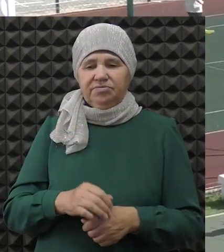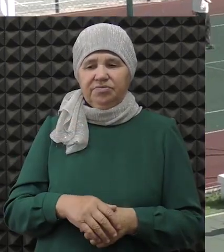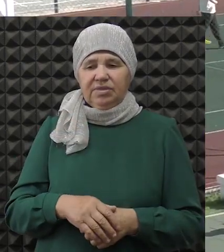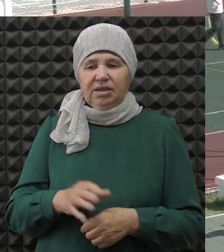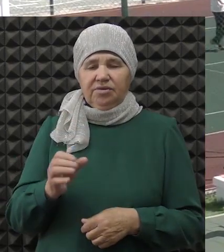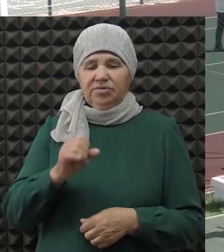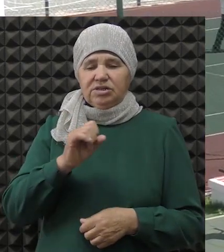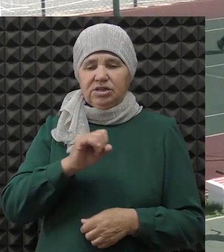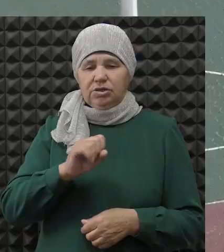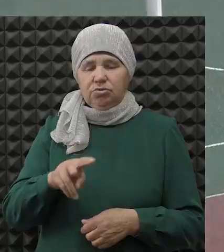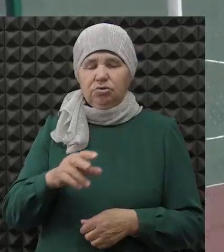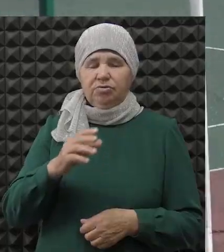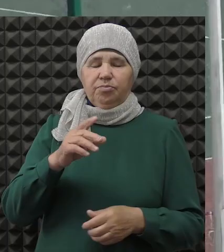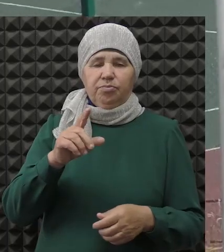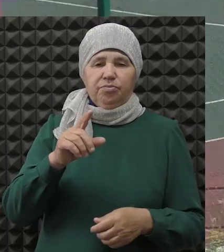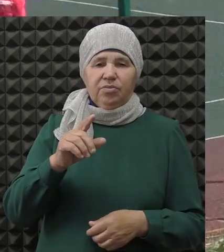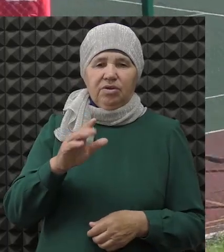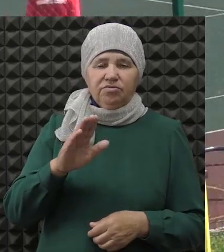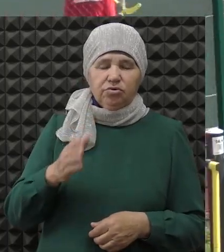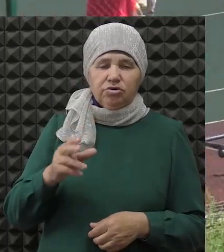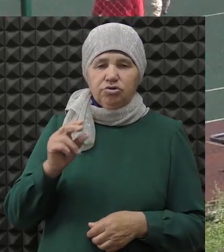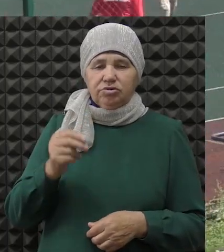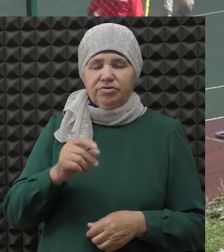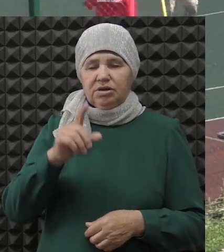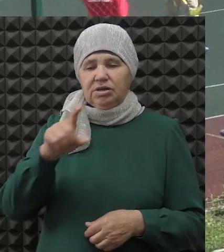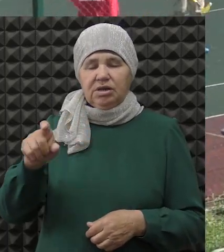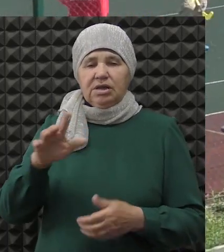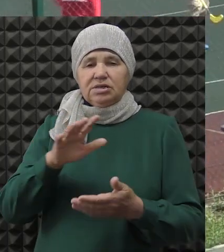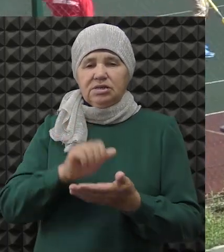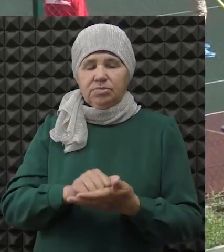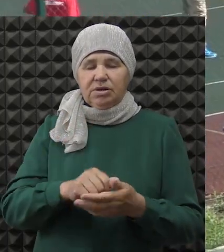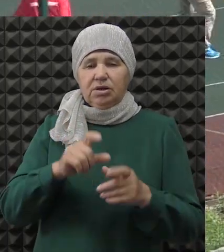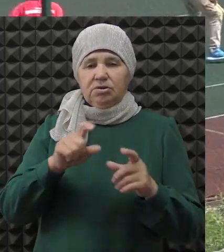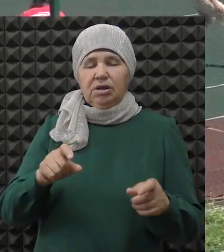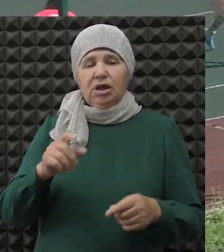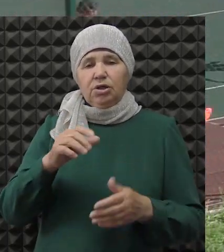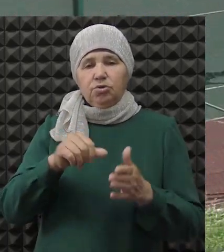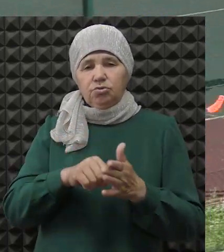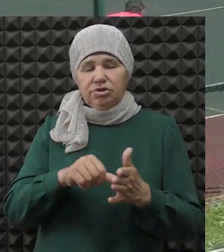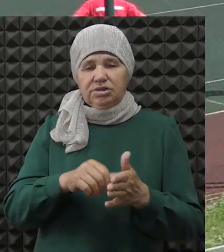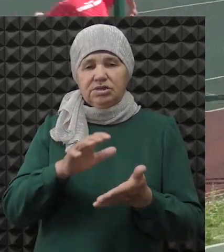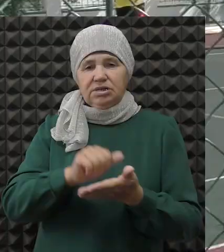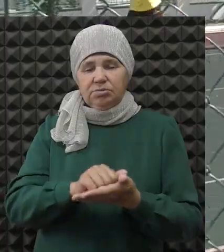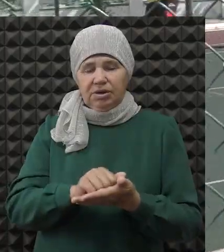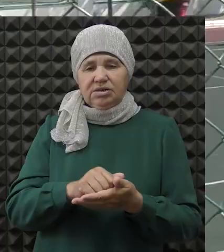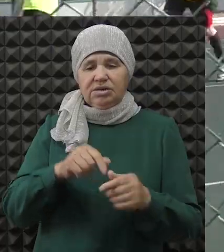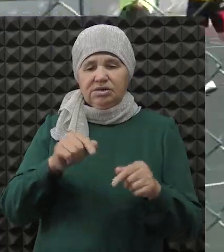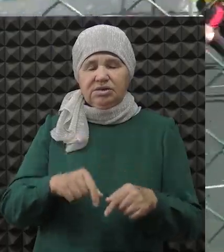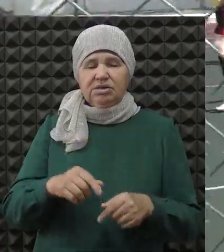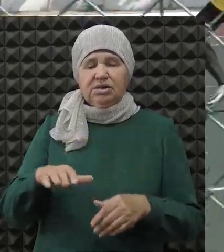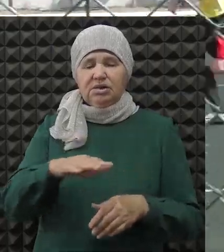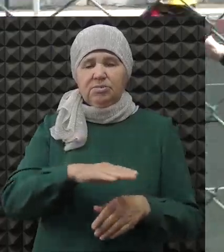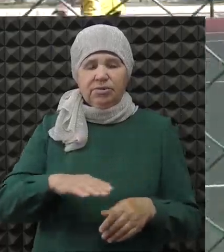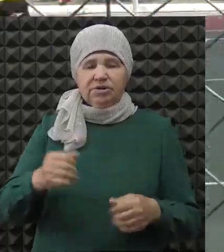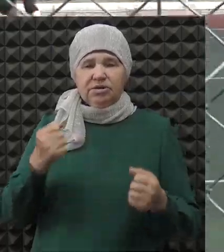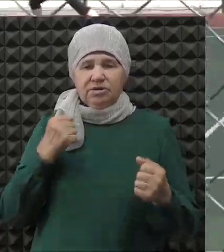Весь июль, по вторникам и четвергам на спортплощадке комплекса занимались ребята сообществ инвалидов поселка Юдина. Здесь же на